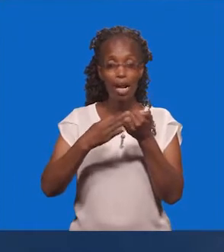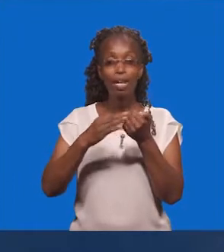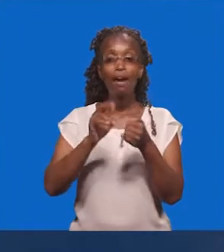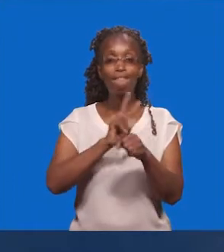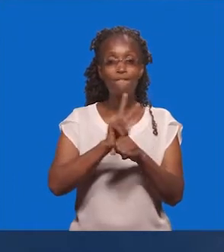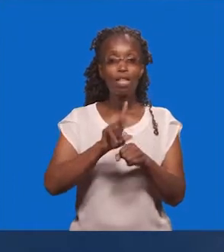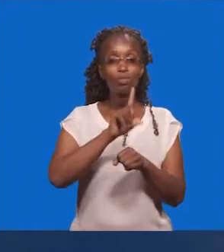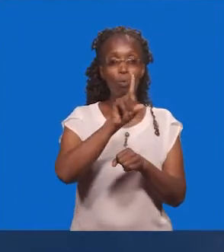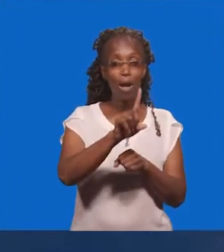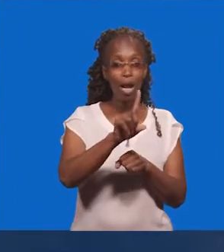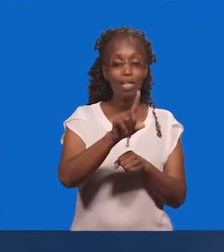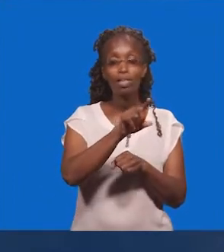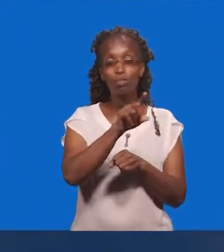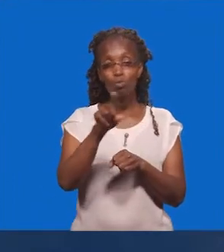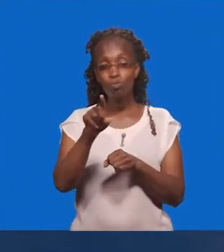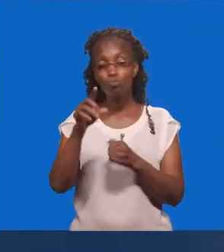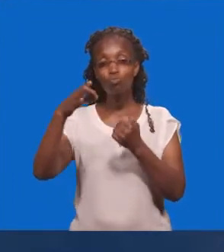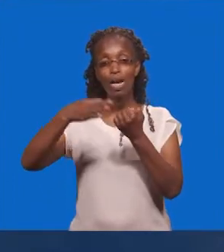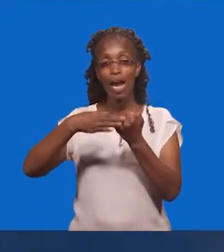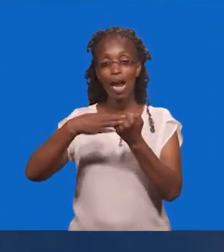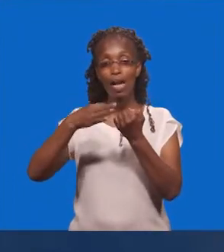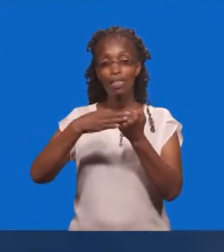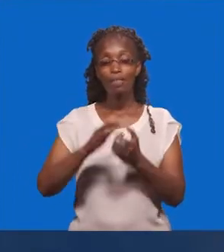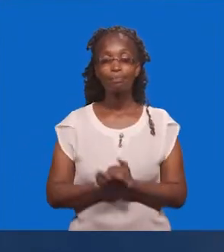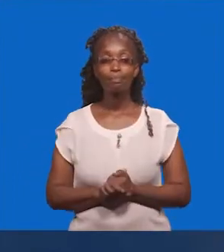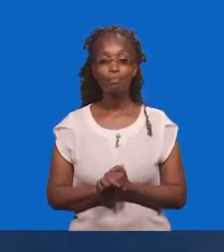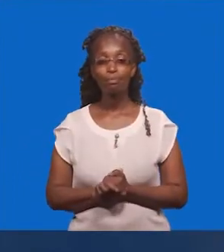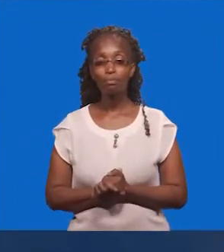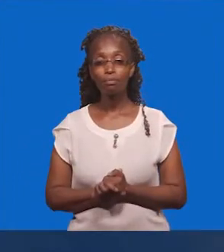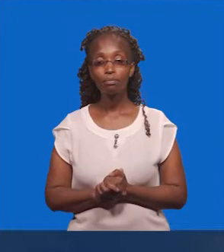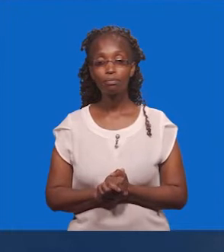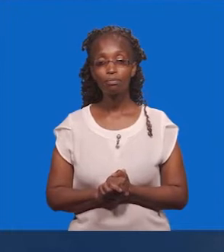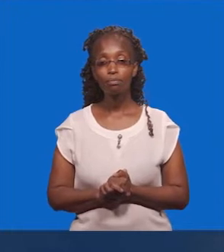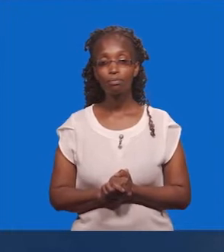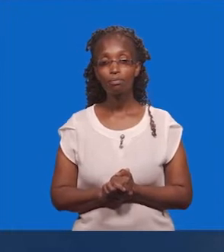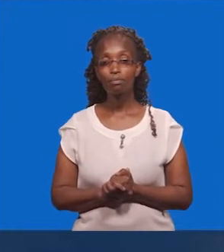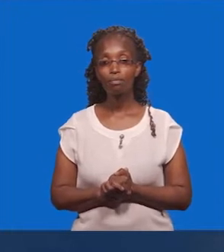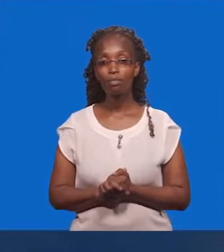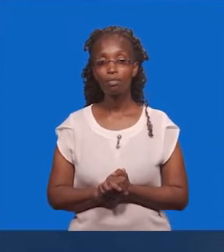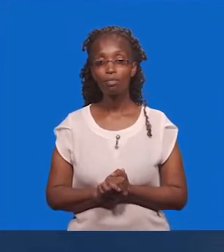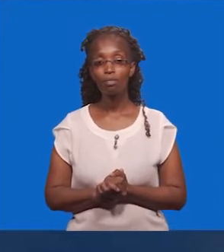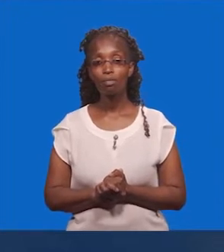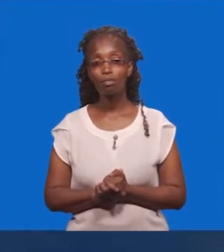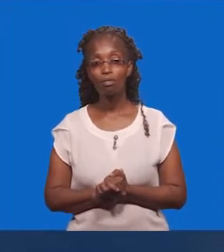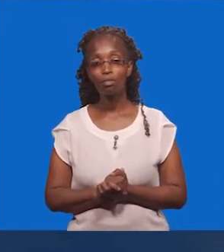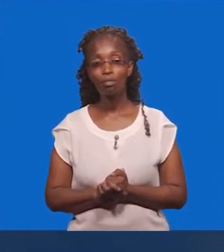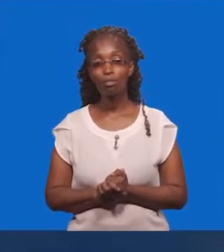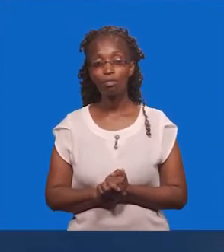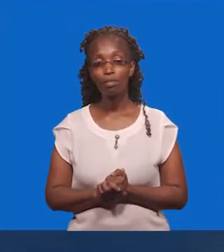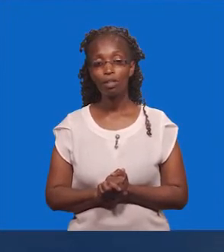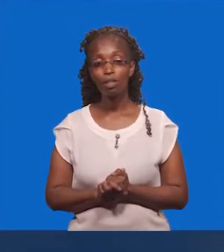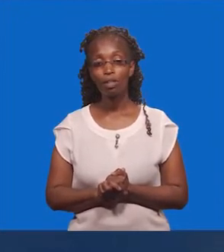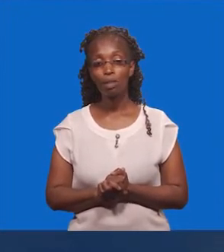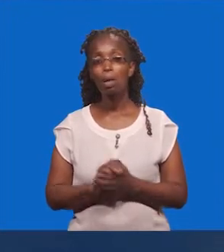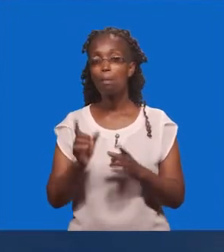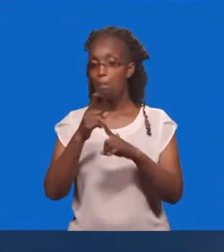ni hiyo ya delathina nane Kwanzia mstari wa kwanza, tufike uwa wanane Mstari wa kwanza, tufike uwa wanane